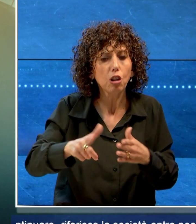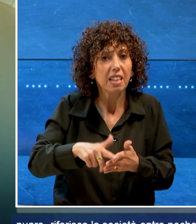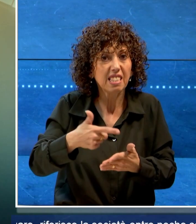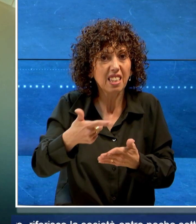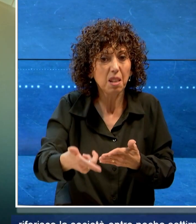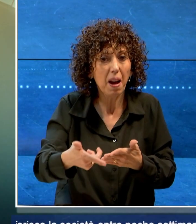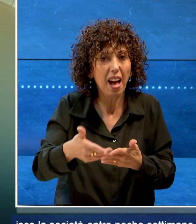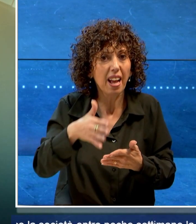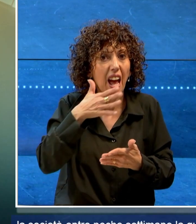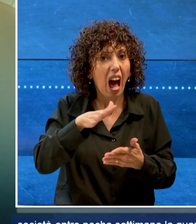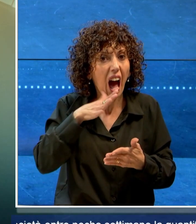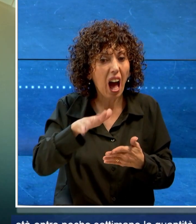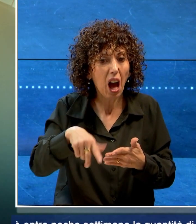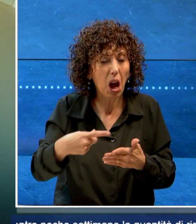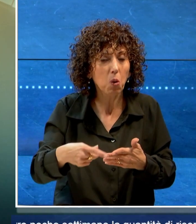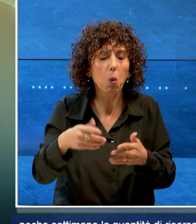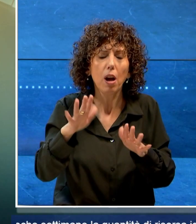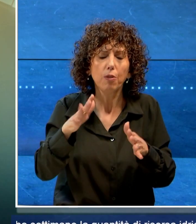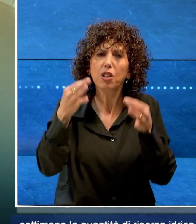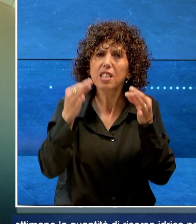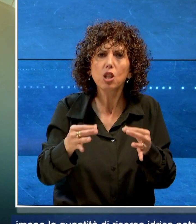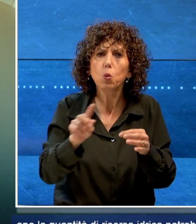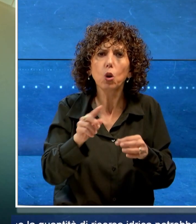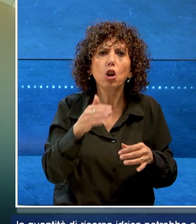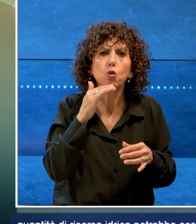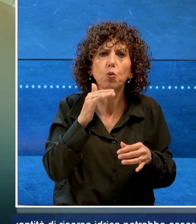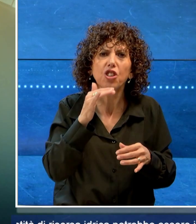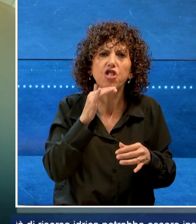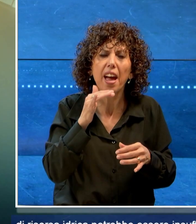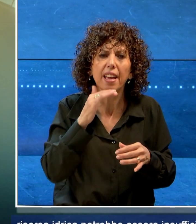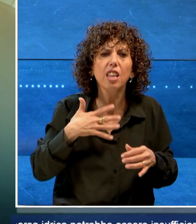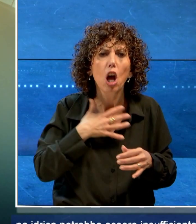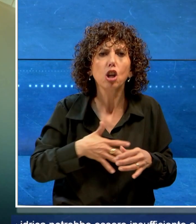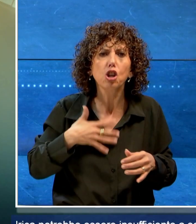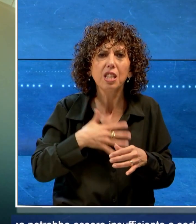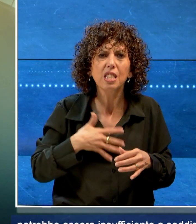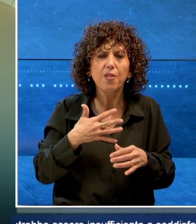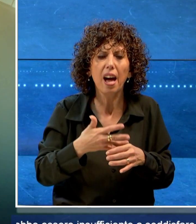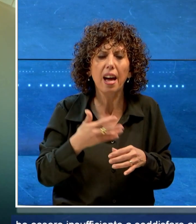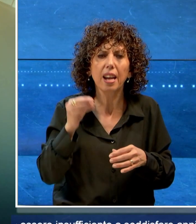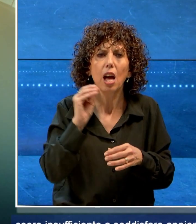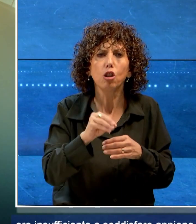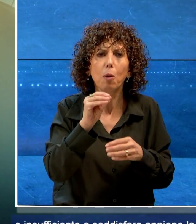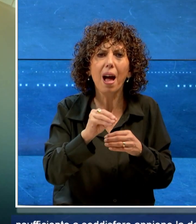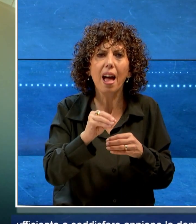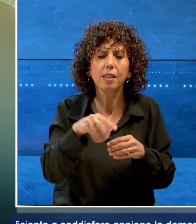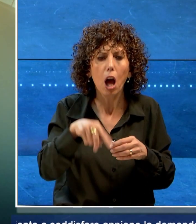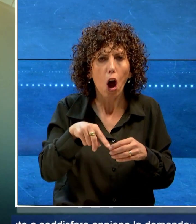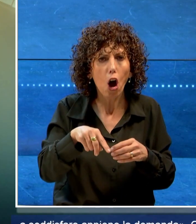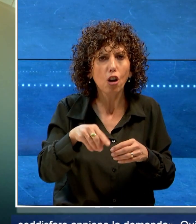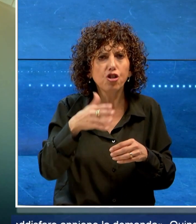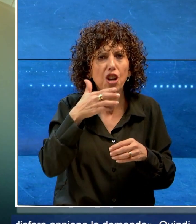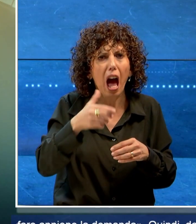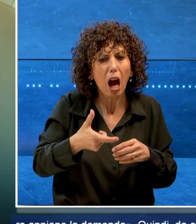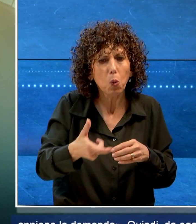quantità di risorsa idrica potrebbe essere insufficiente a soddisfare la domanda. Quindi da oggi Acquedotto